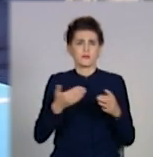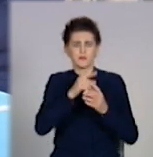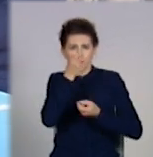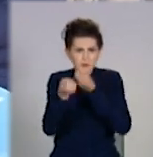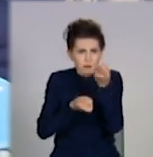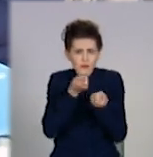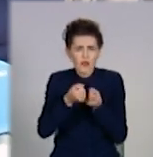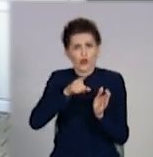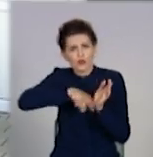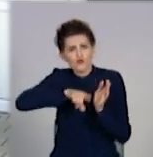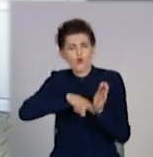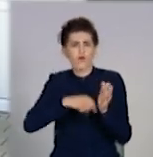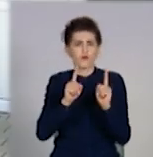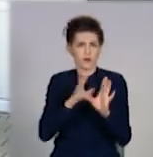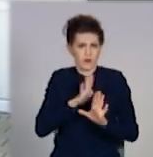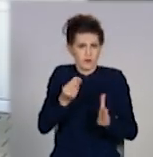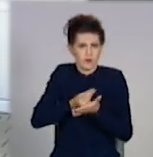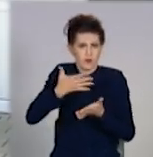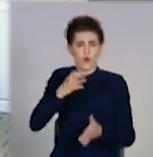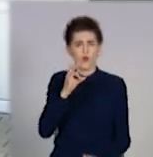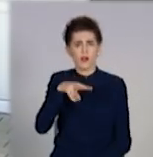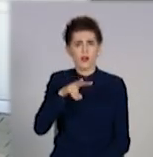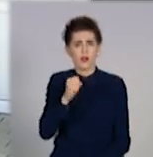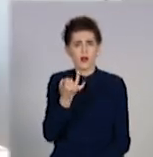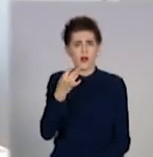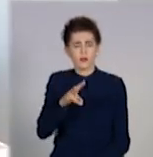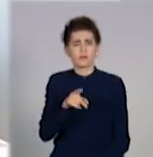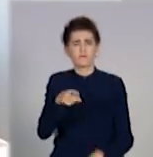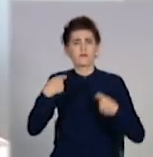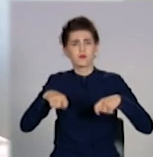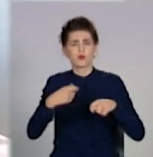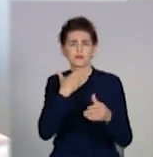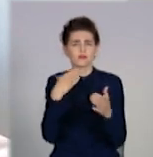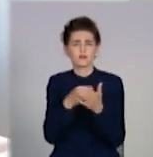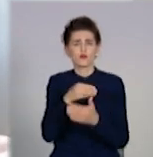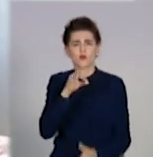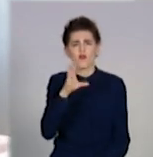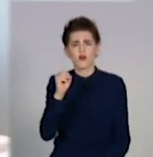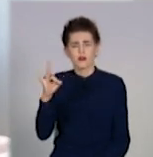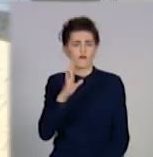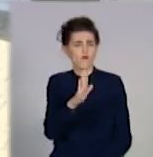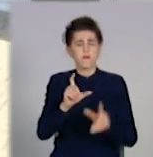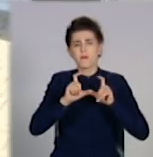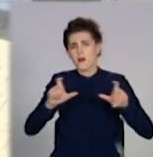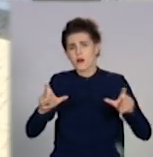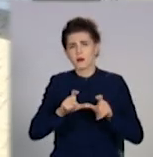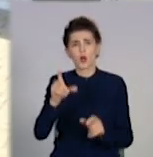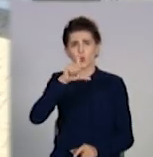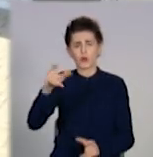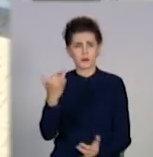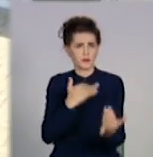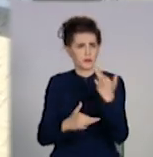Не лише онлайн. Руслан продає автотовари в своєму магазині. Розповідає, покупців нині